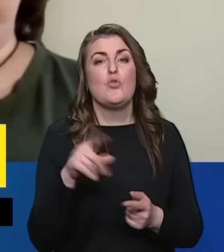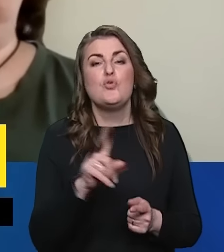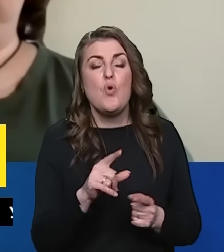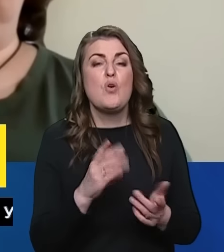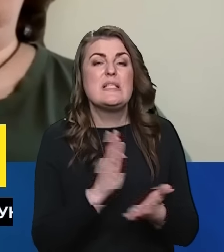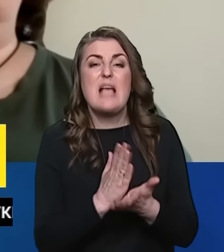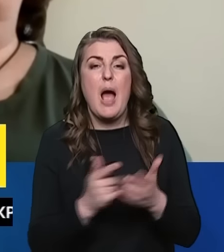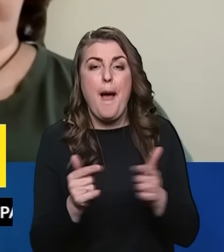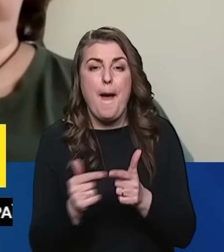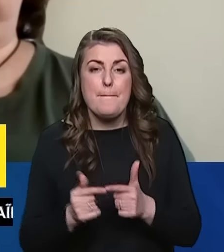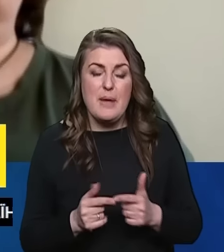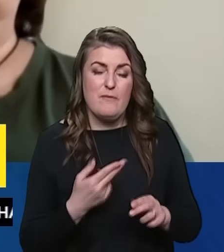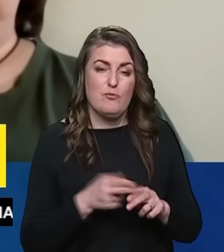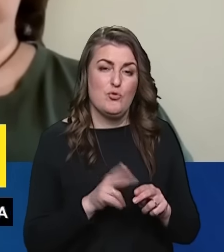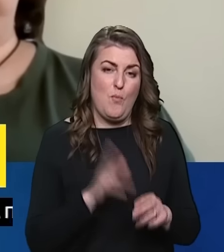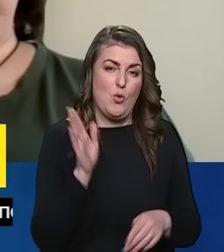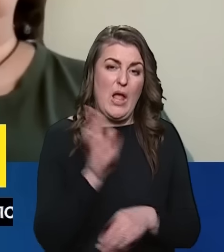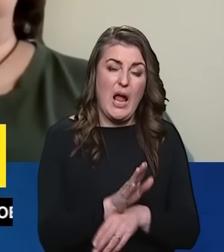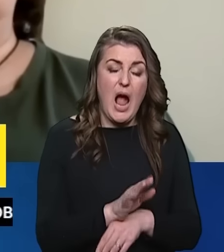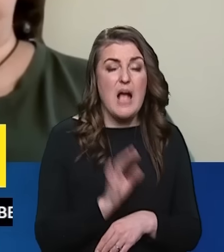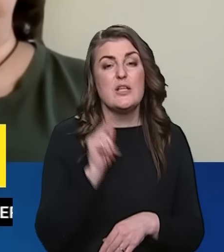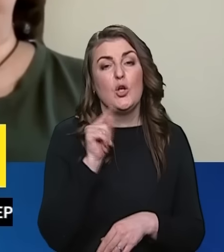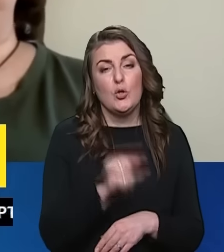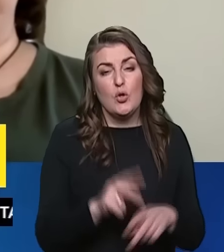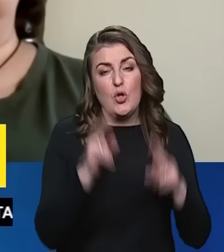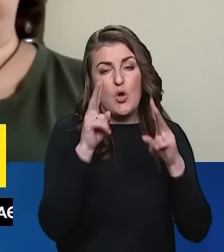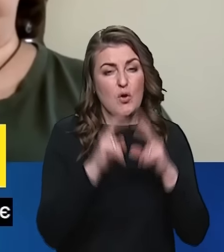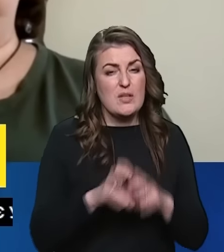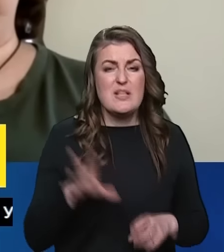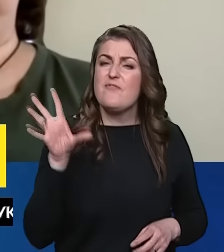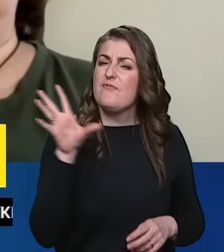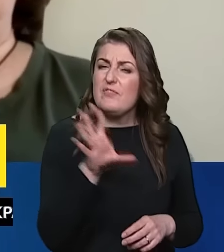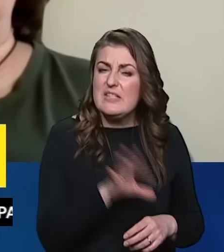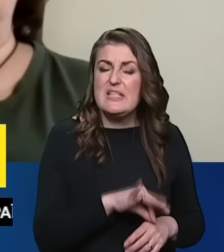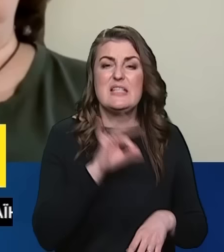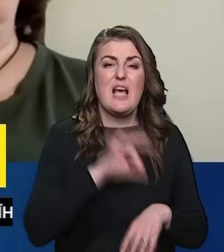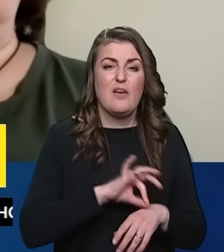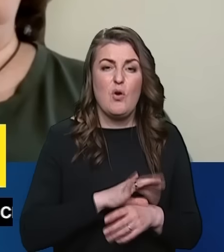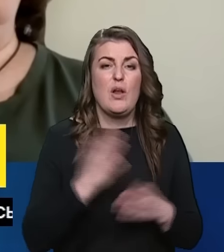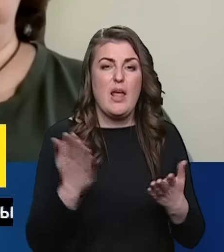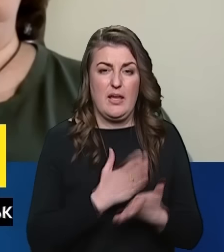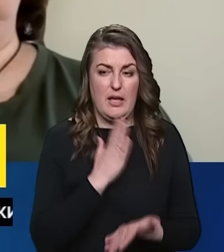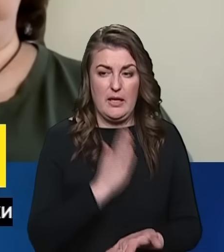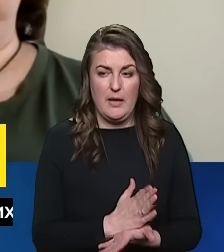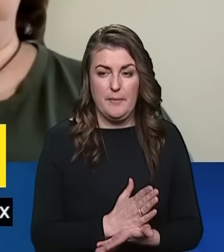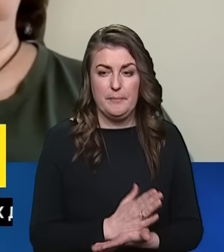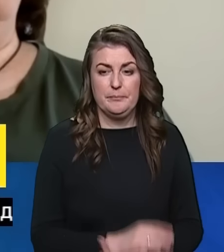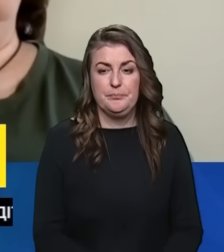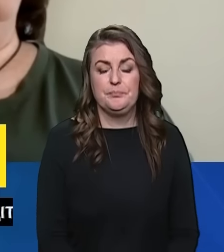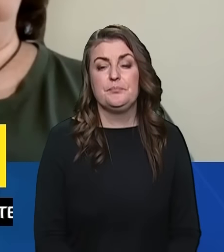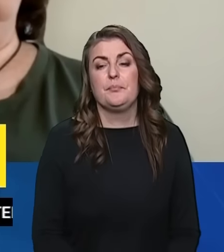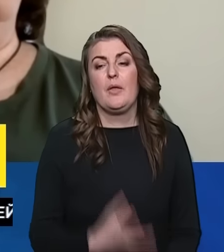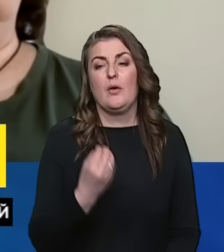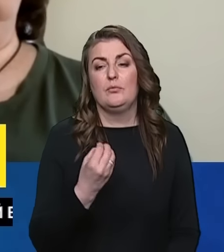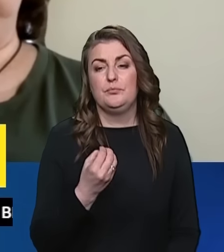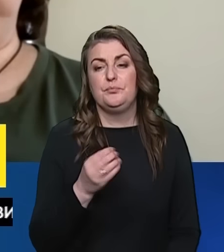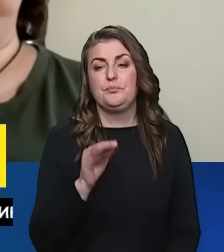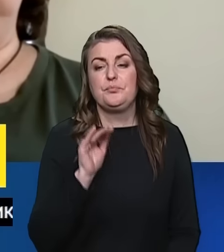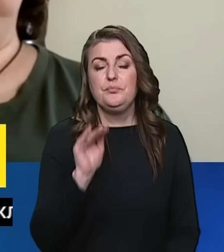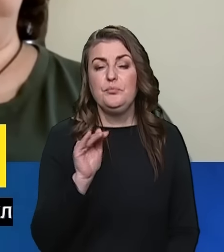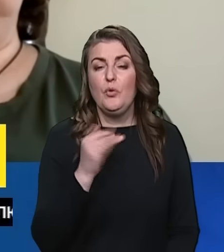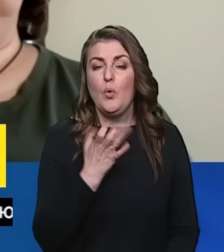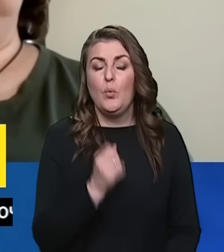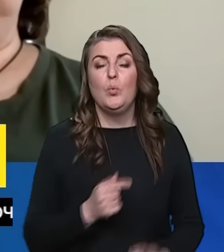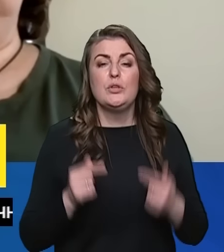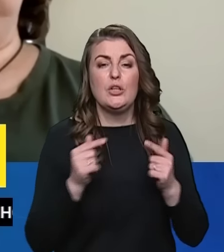чого саме в цьому наказі. І тут розглянуті всі захворювання, які є. Пані Оксано, а дозвольте я